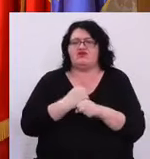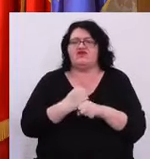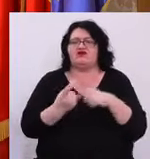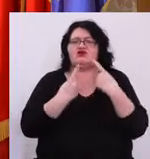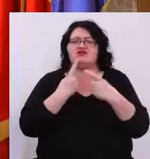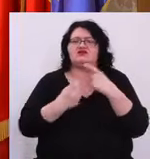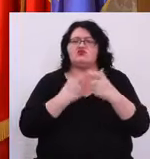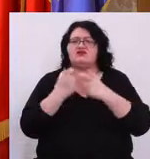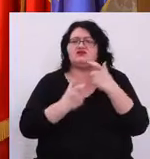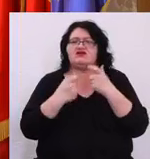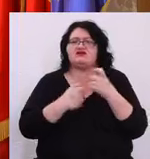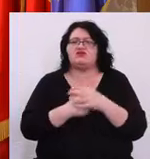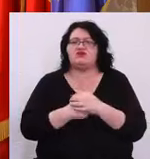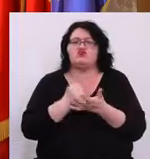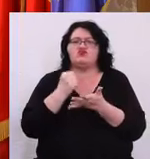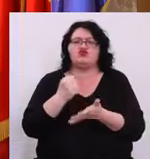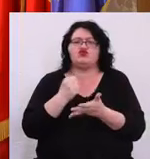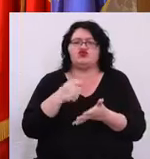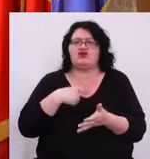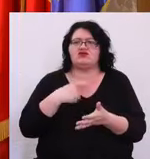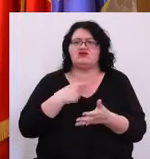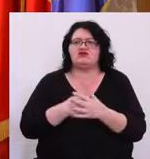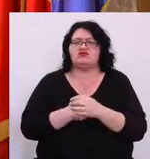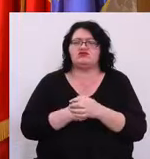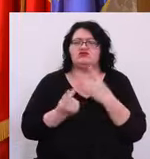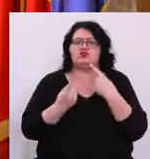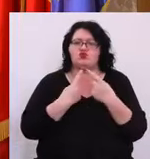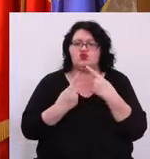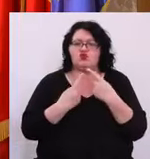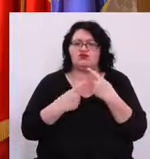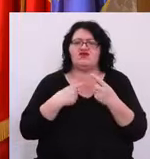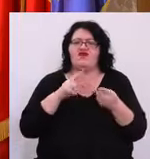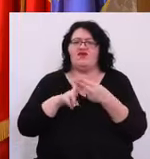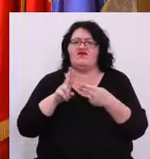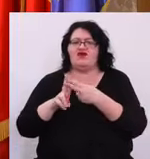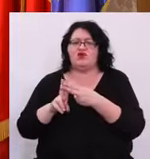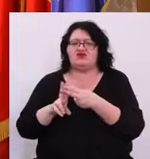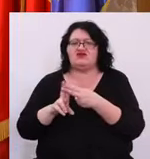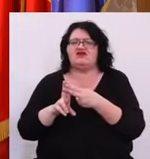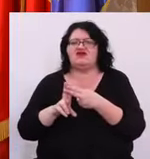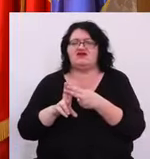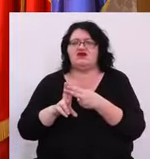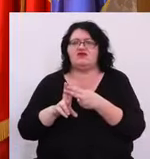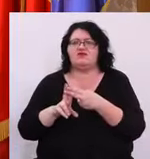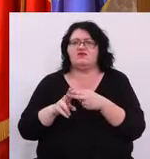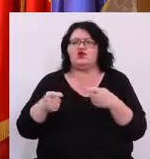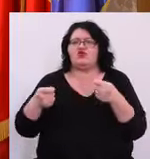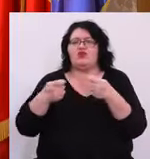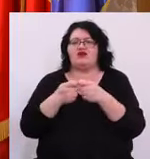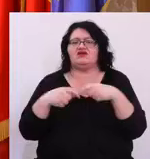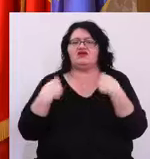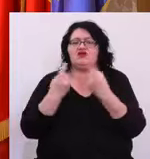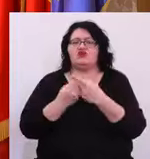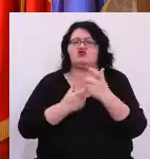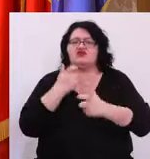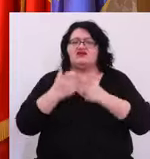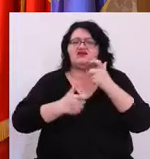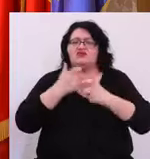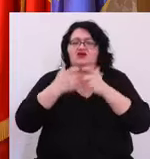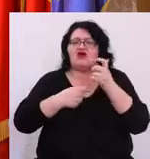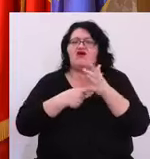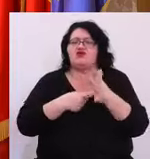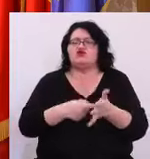Discuțiile despre buget sunt în curs Vom avea o întâlnire cu partenerii noștri Despre